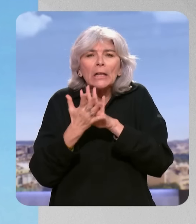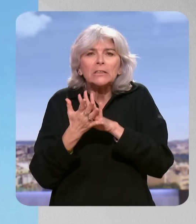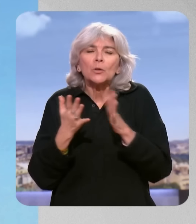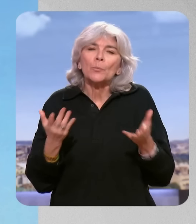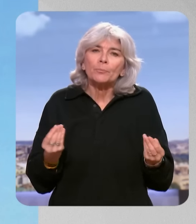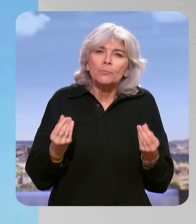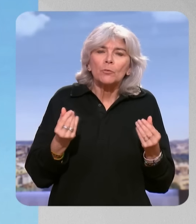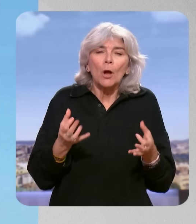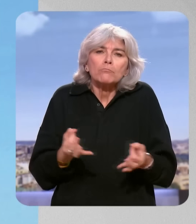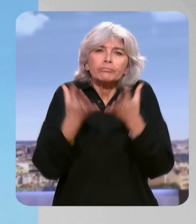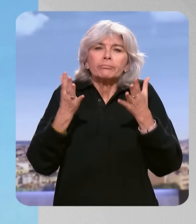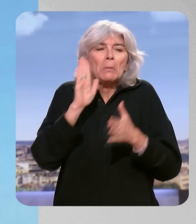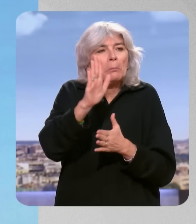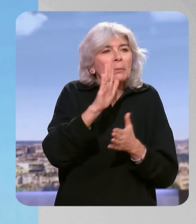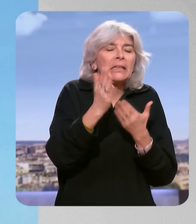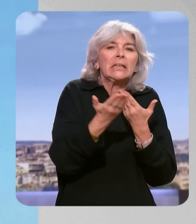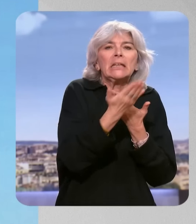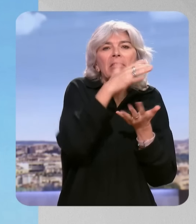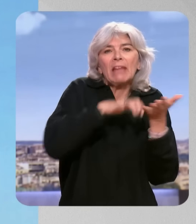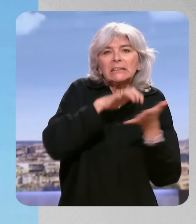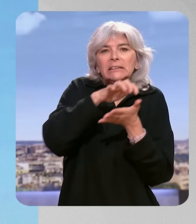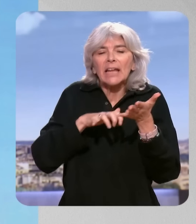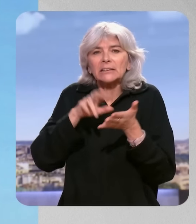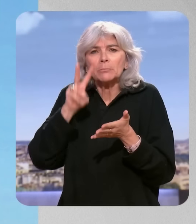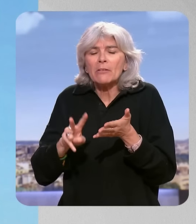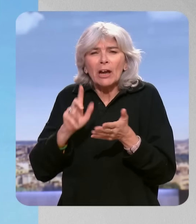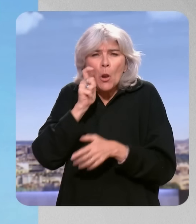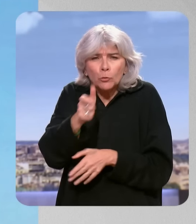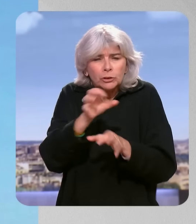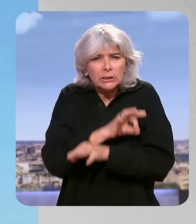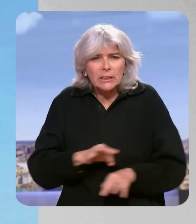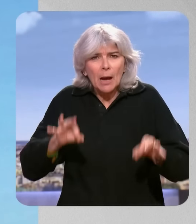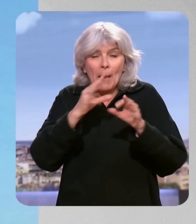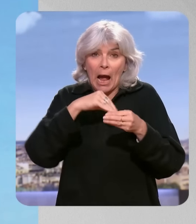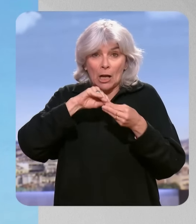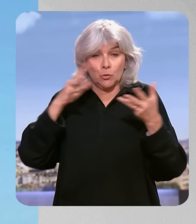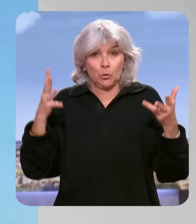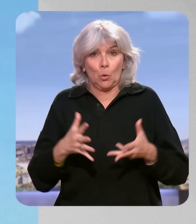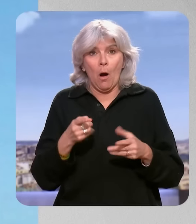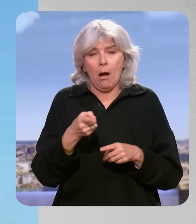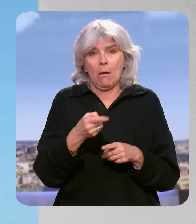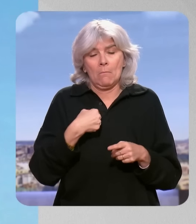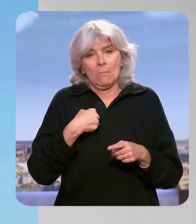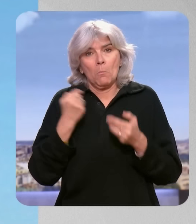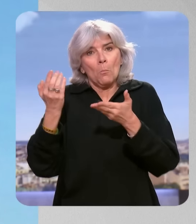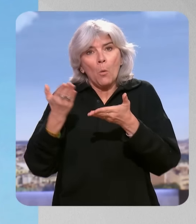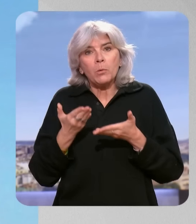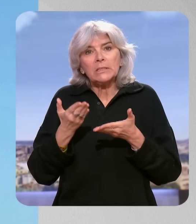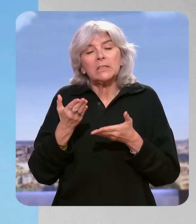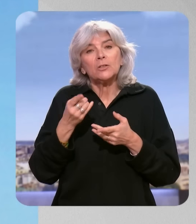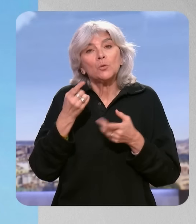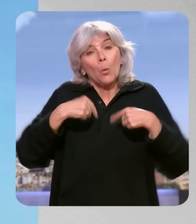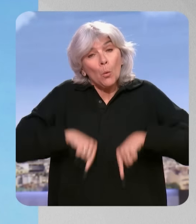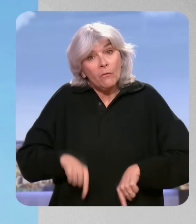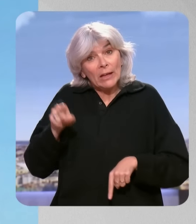ponctuelles sur tel ou tel amendement, mais sans aucune cohérence d'ensemble. J'ajoute que déjà la proposition que faisait le